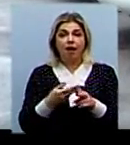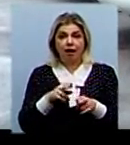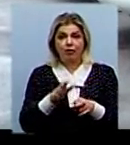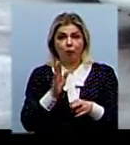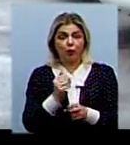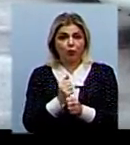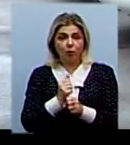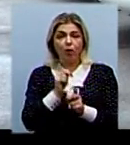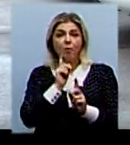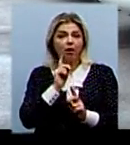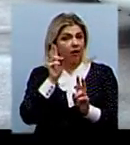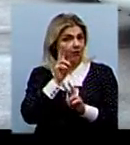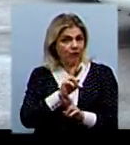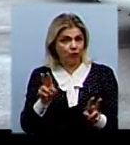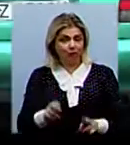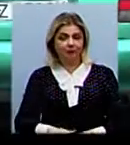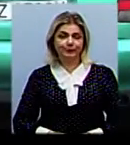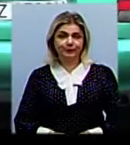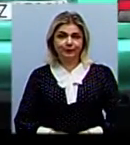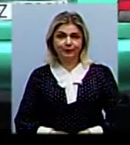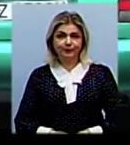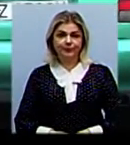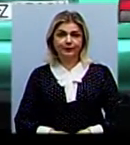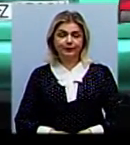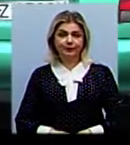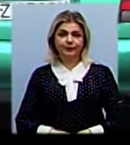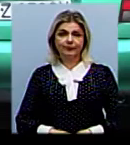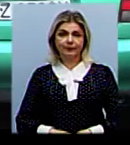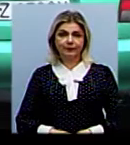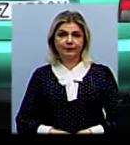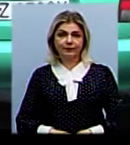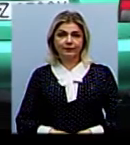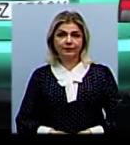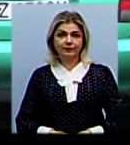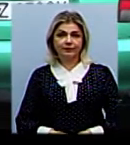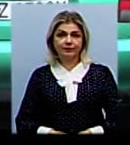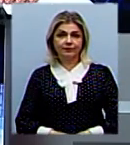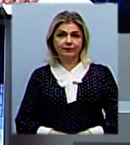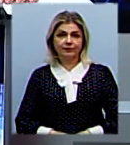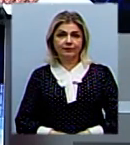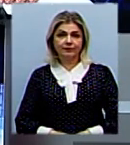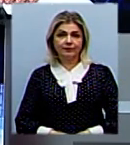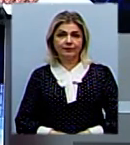робити, поки невідомо. Олександр Гордієнко, Валентина Гурова, телевізійні новини Миколаївщини.